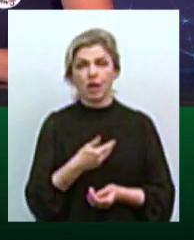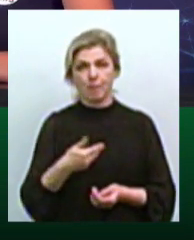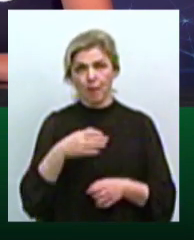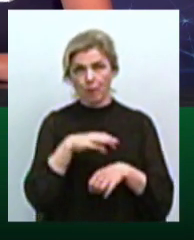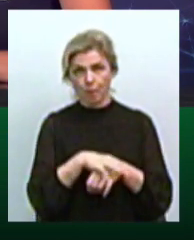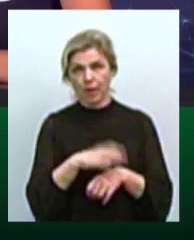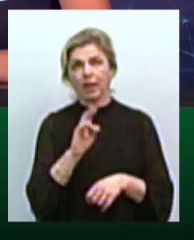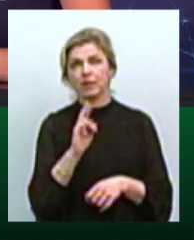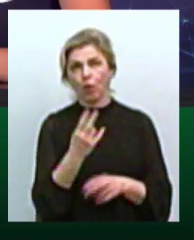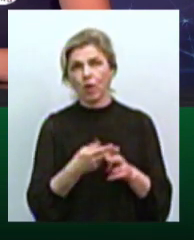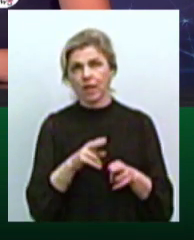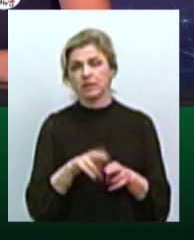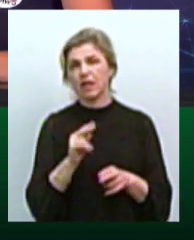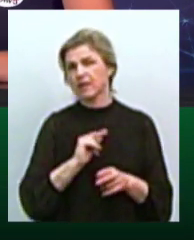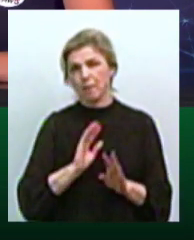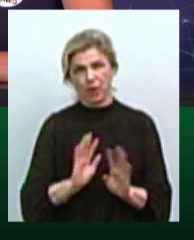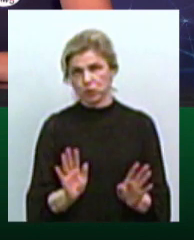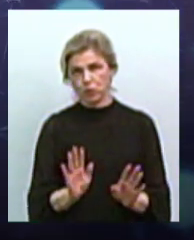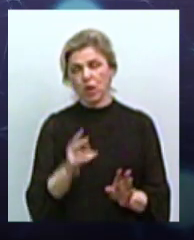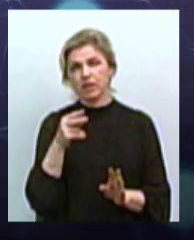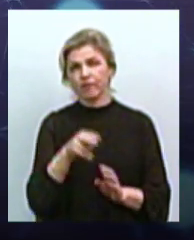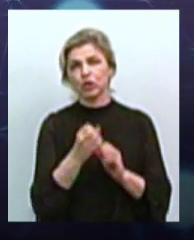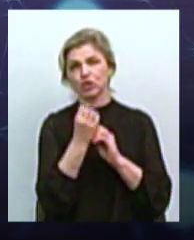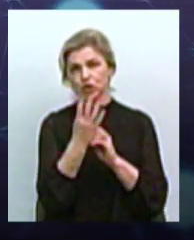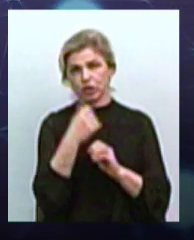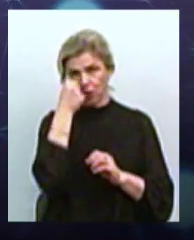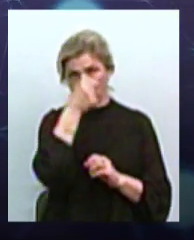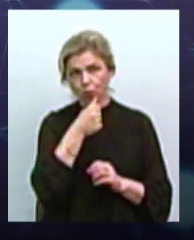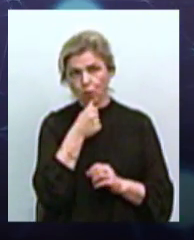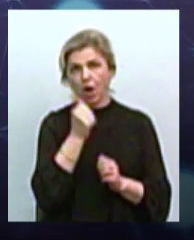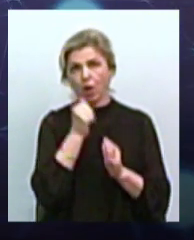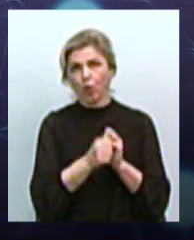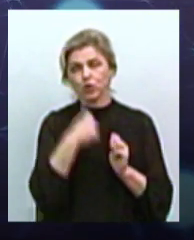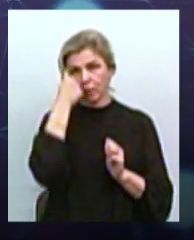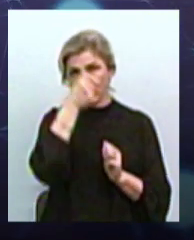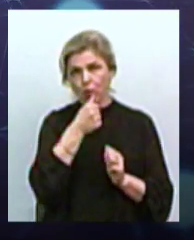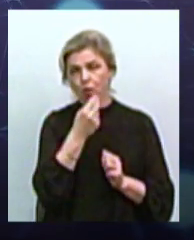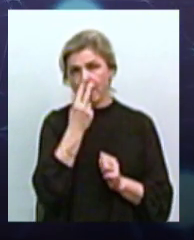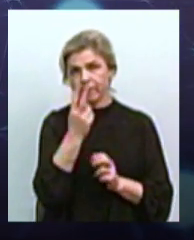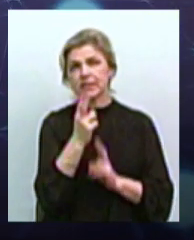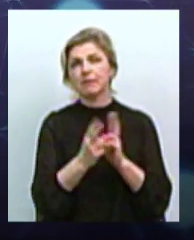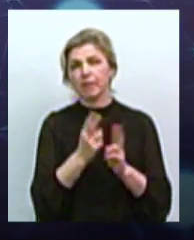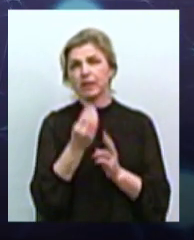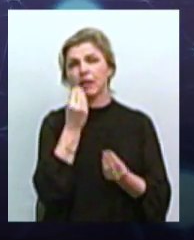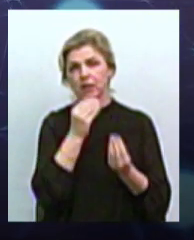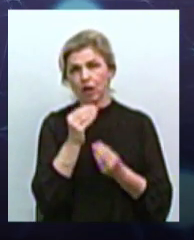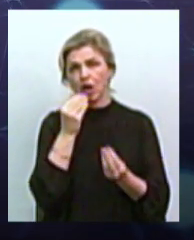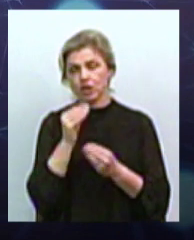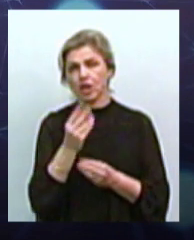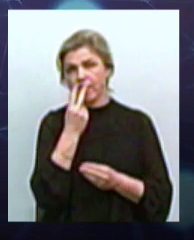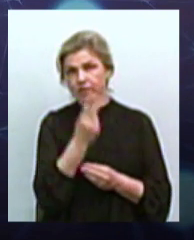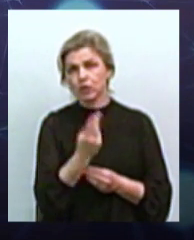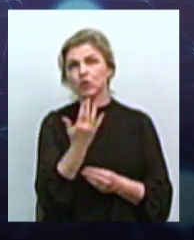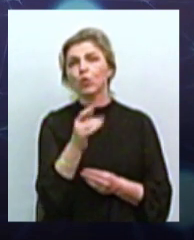Миколаїві ця схема не дуже працює ще з 2014 року. З кожним роком ми бачимо зміни. Накраще бачимо, скільки людей